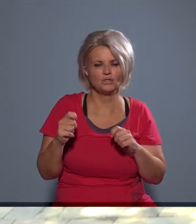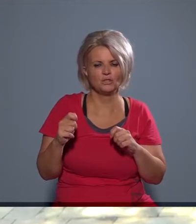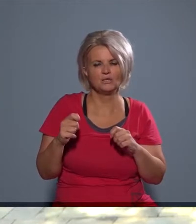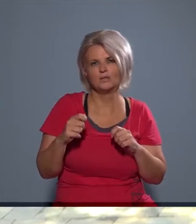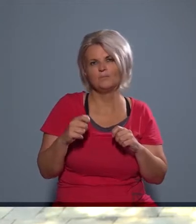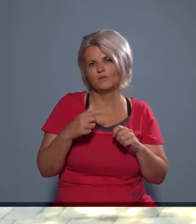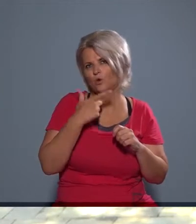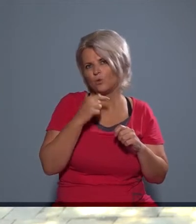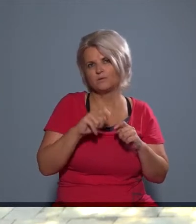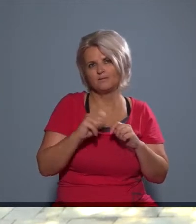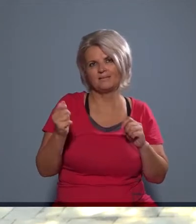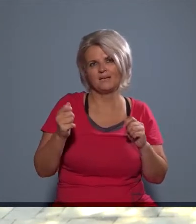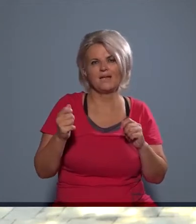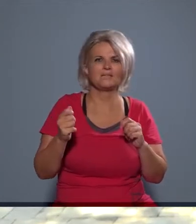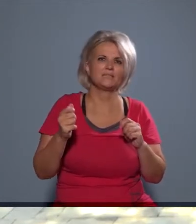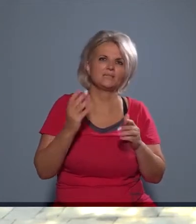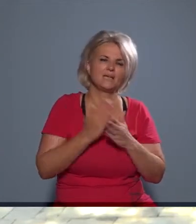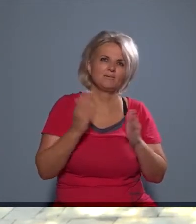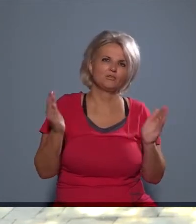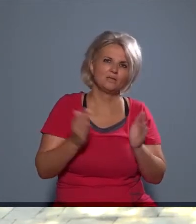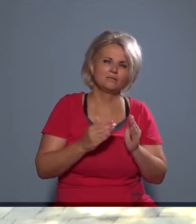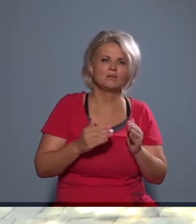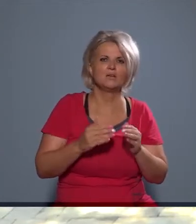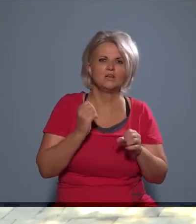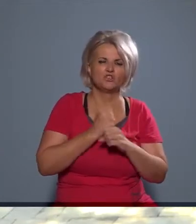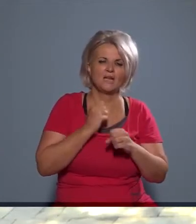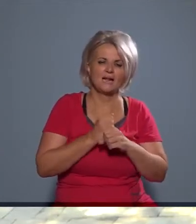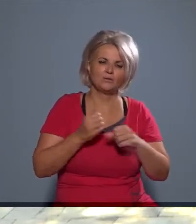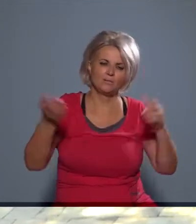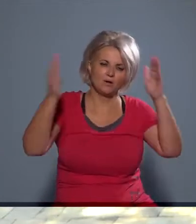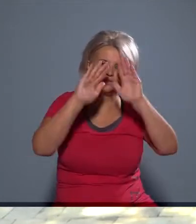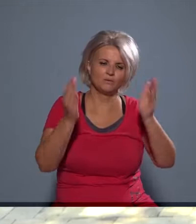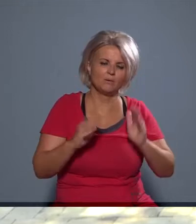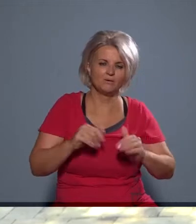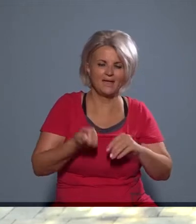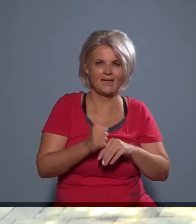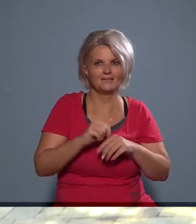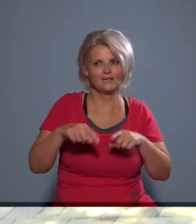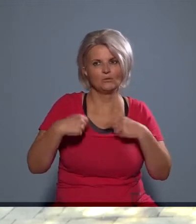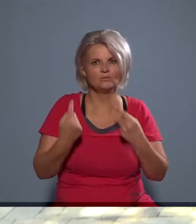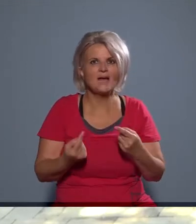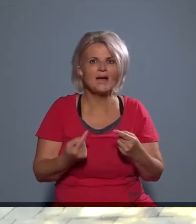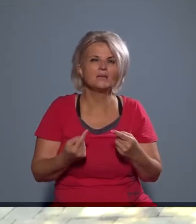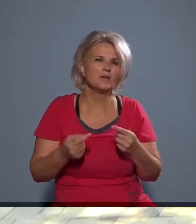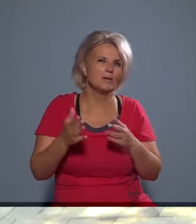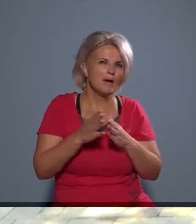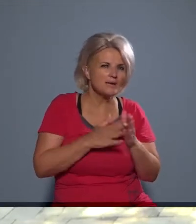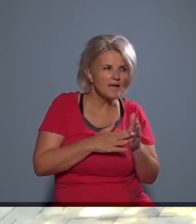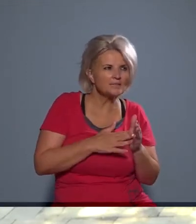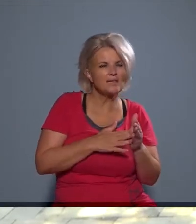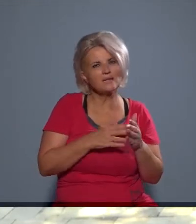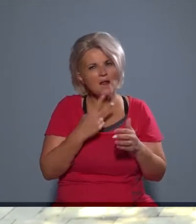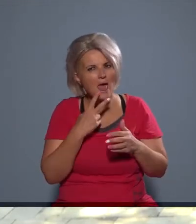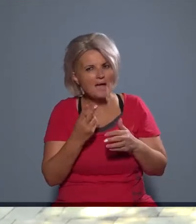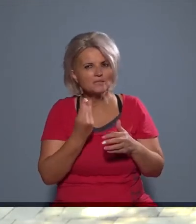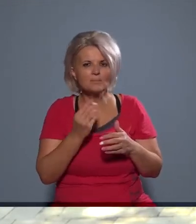a léptékbe, a húsz méterhez képest elenyésző. Így csináltam a szobromat, és egy hét után, így amikor már